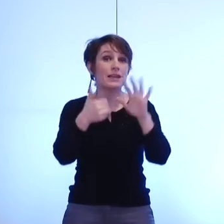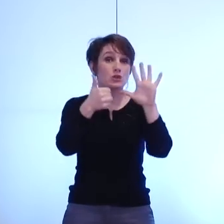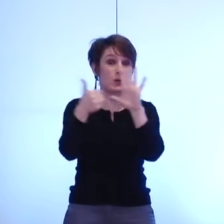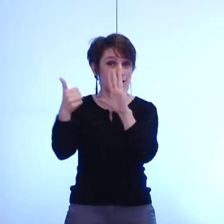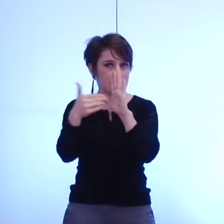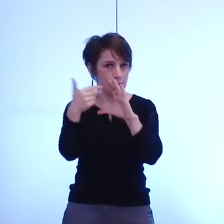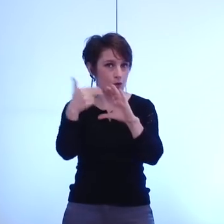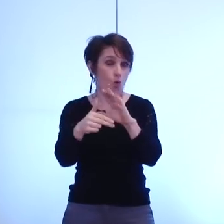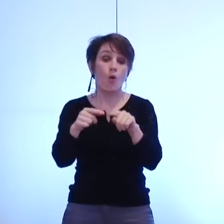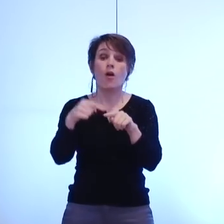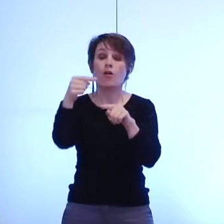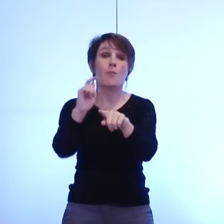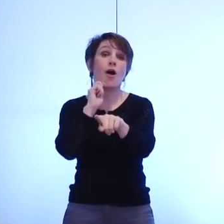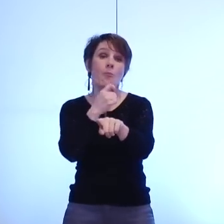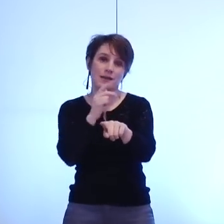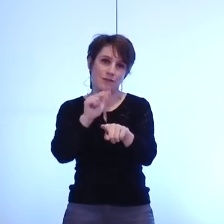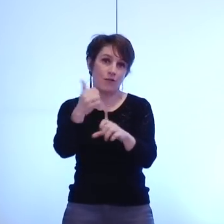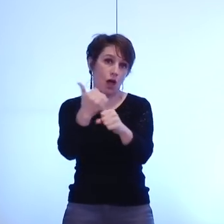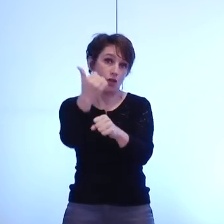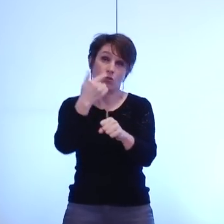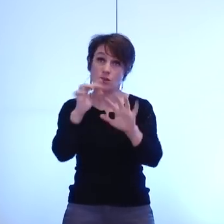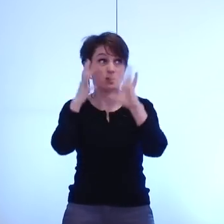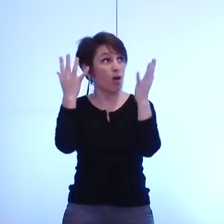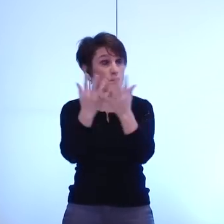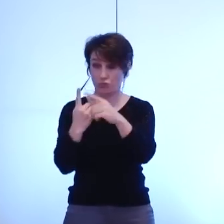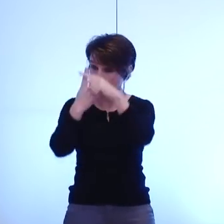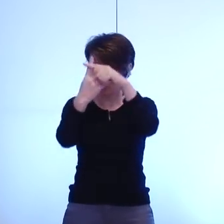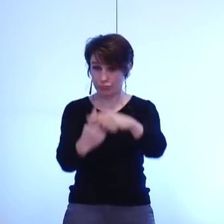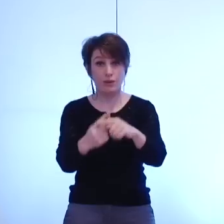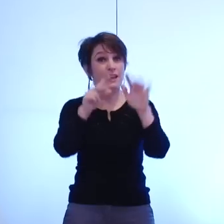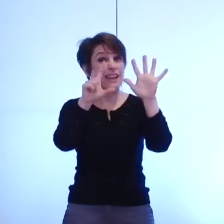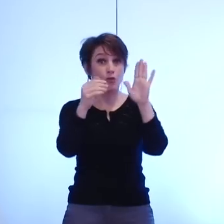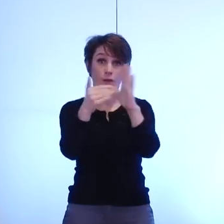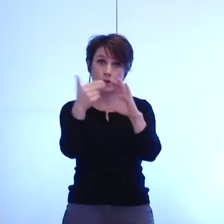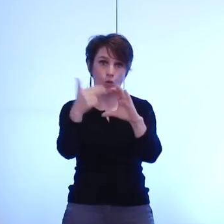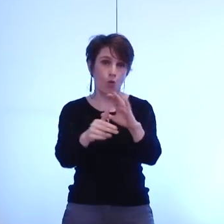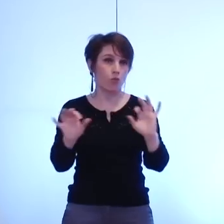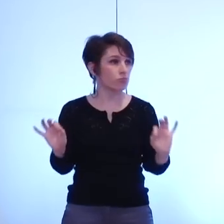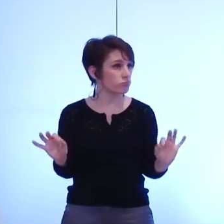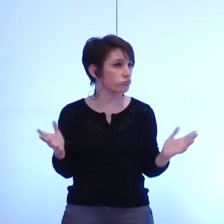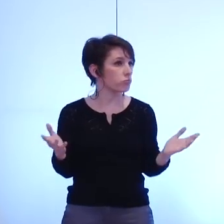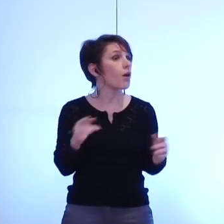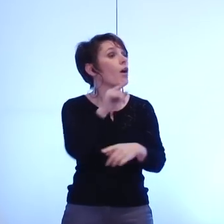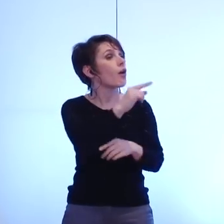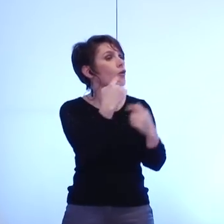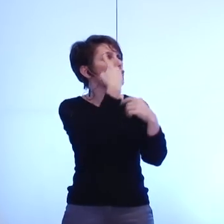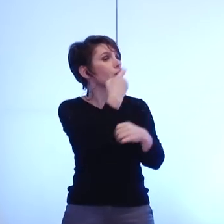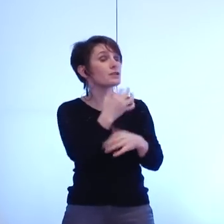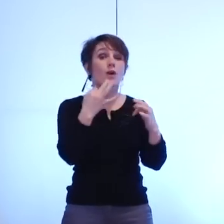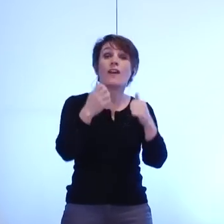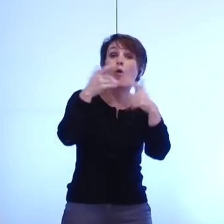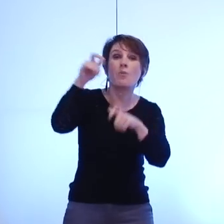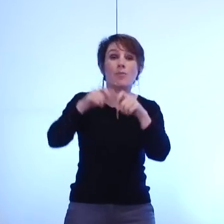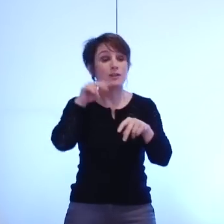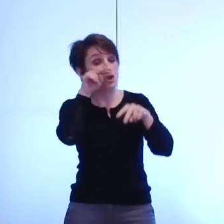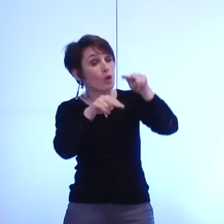une dépense cumulée d'environ 80 000 euros. Pour l'audience vous demandez la distinction entre les grenoblois et non grenoblois